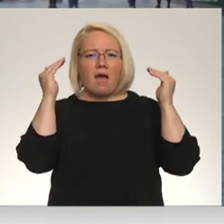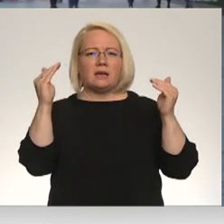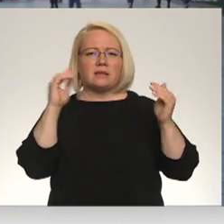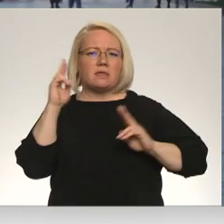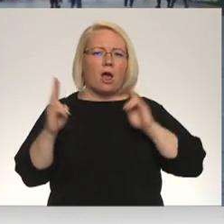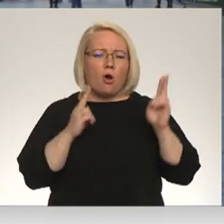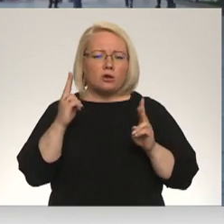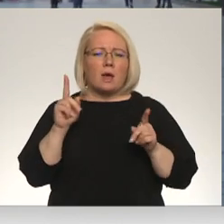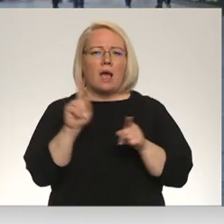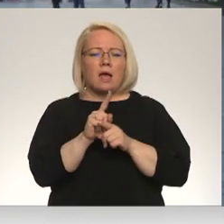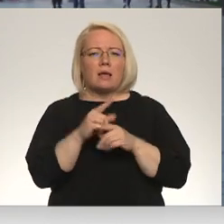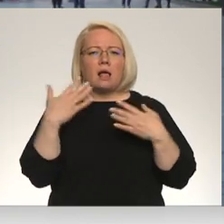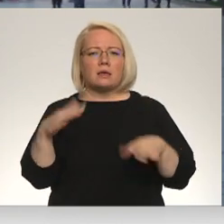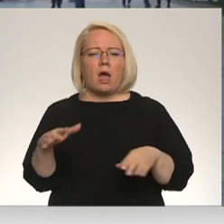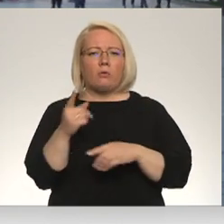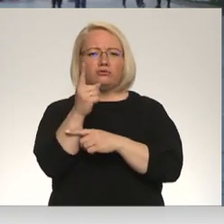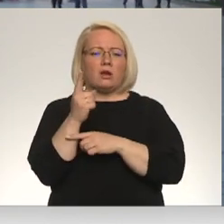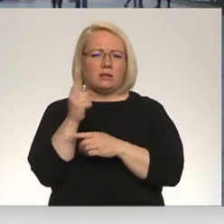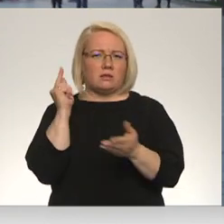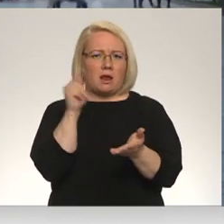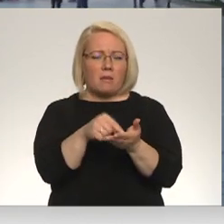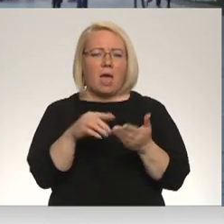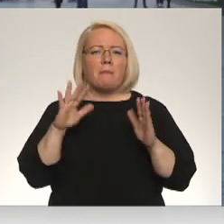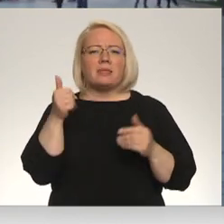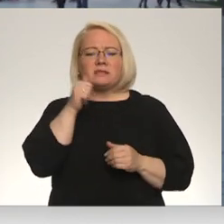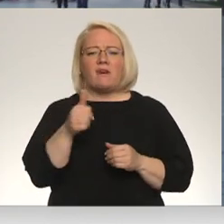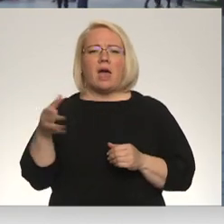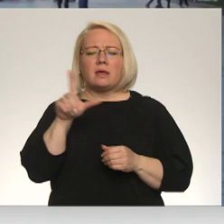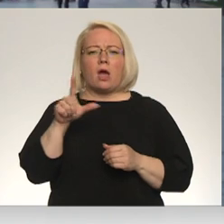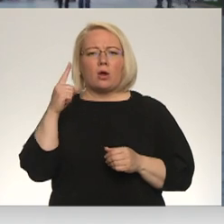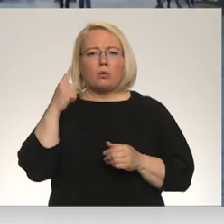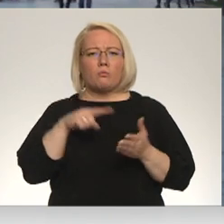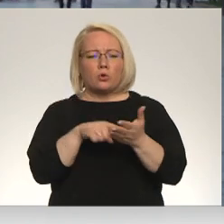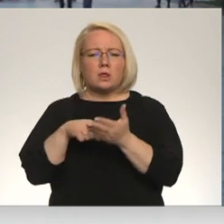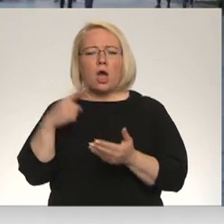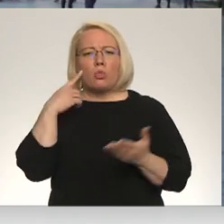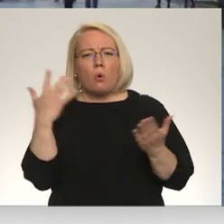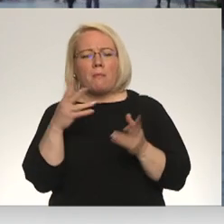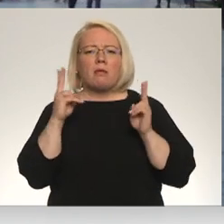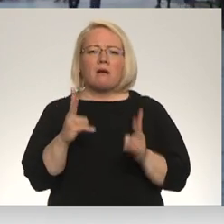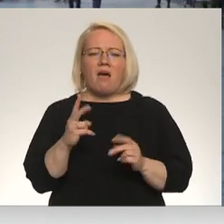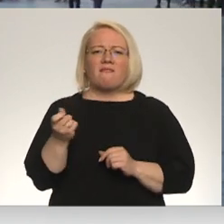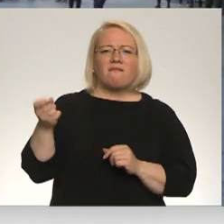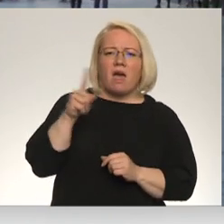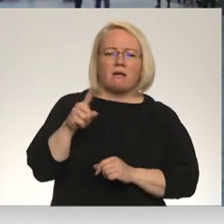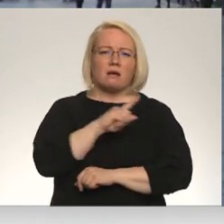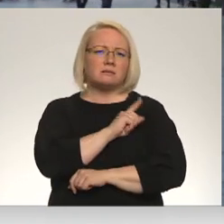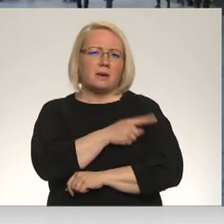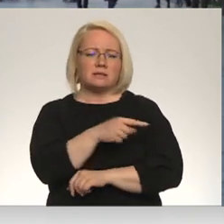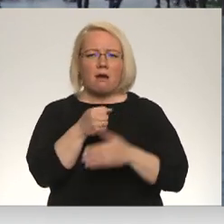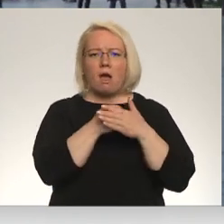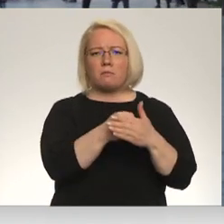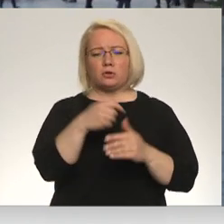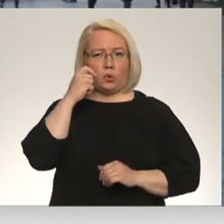virzienā atkal ir izšauts raķets. Bet tas vēl vairāk mudināja domāt par to, kā vēl vairāk un spēcīgāk atbalstīt